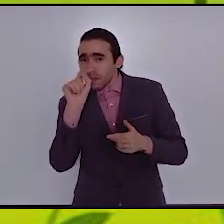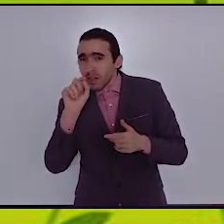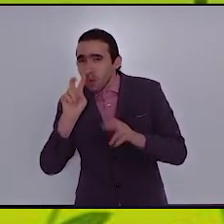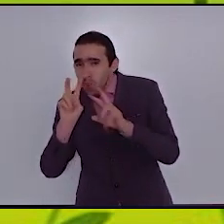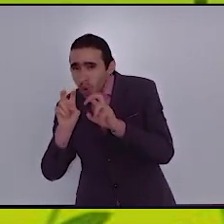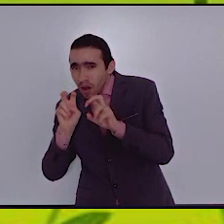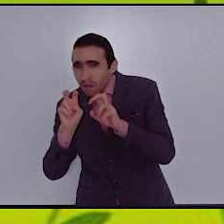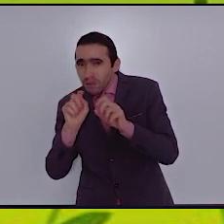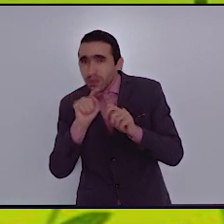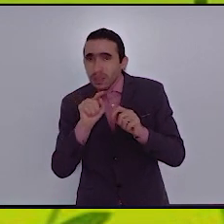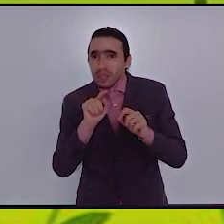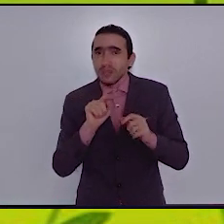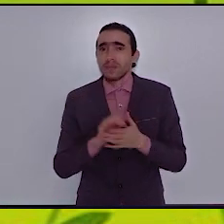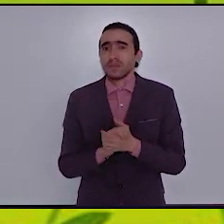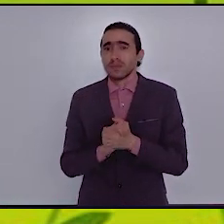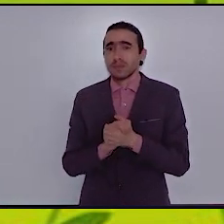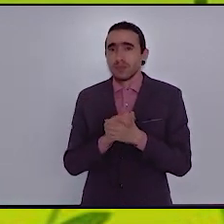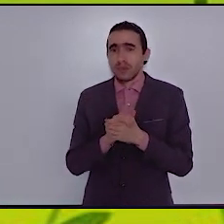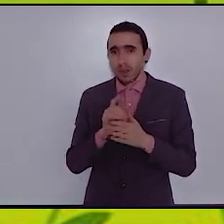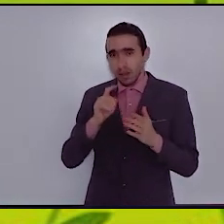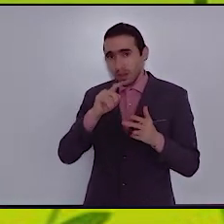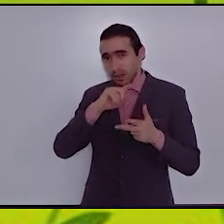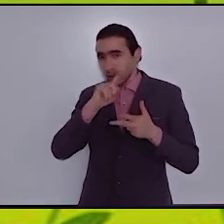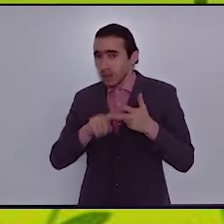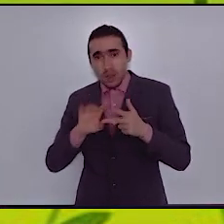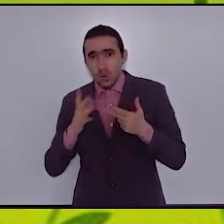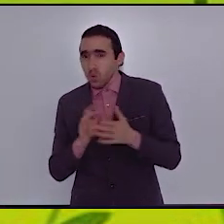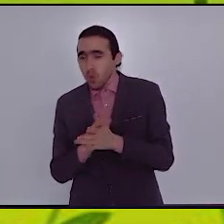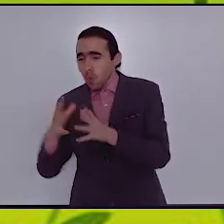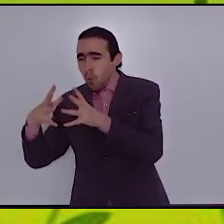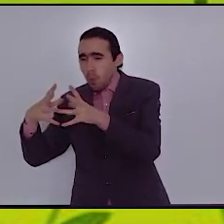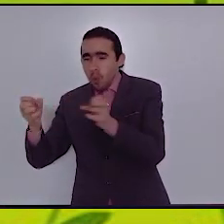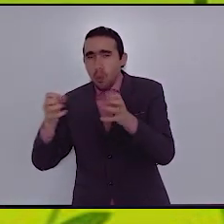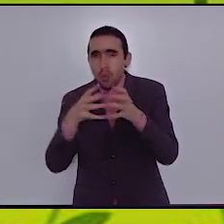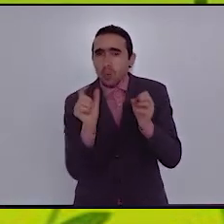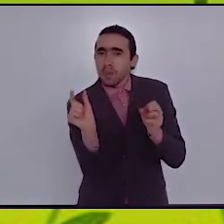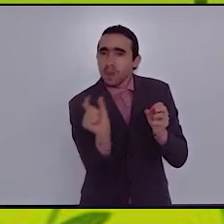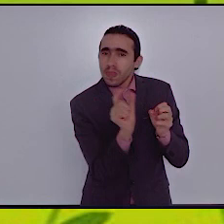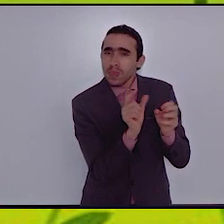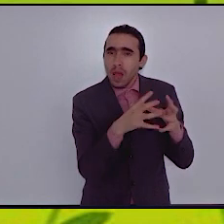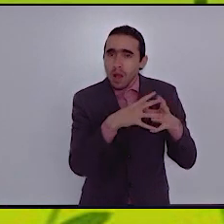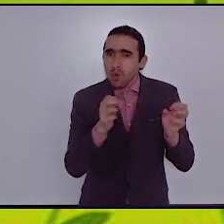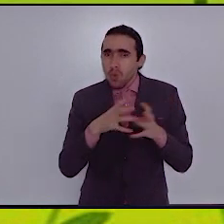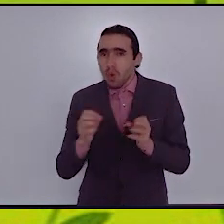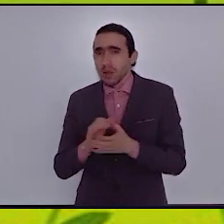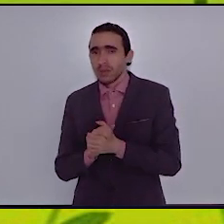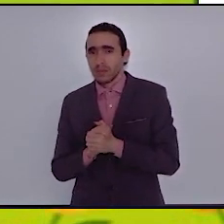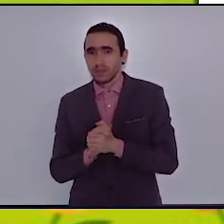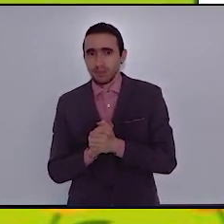التعبير عن المعنى ووضوح مخارج الحروف